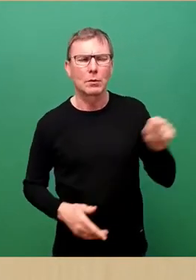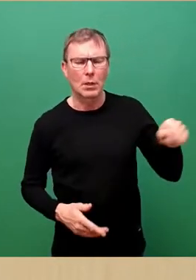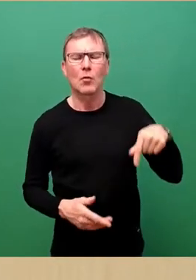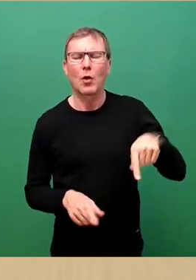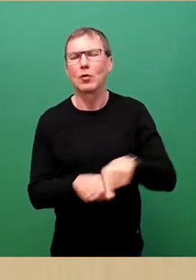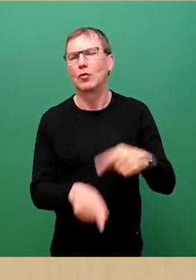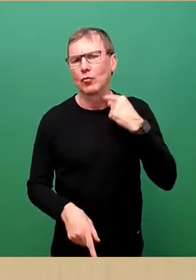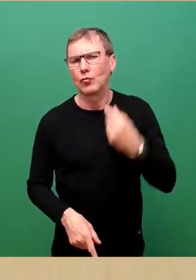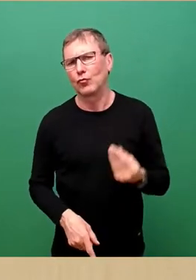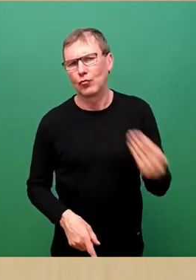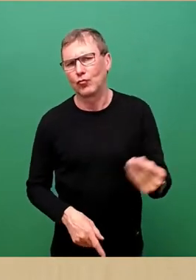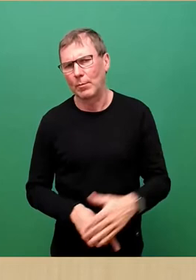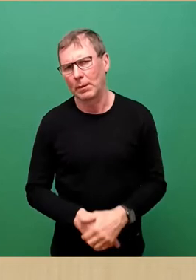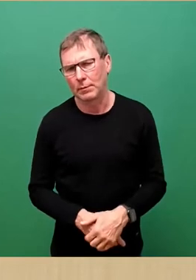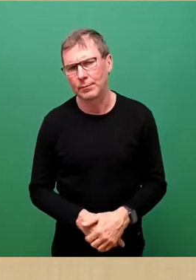Abstimmung auch zustimmen.